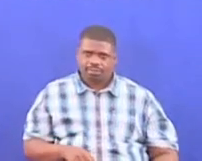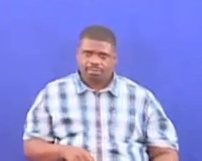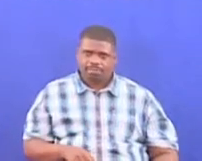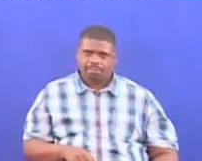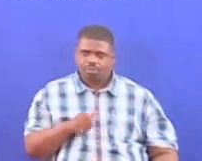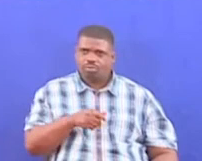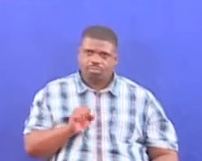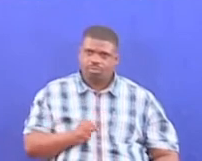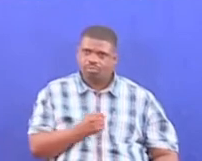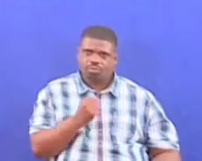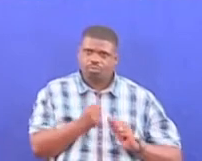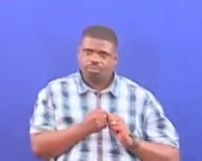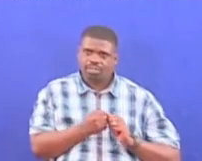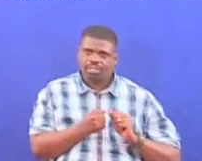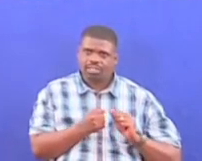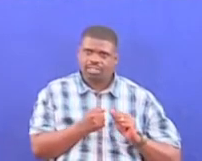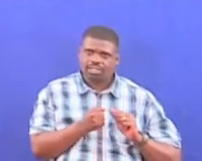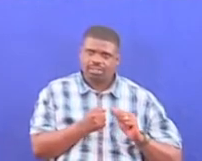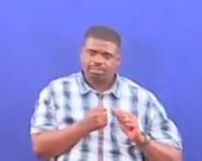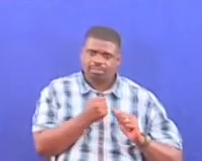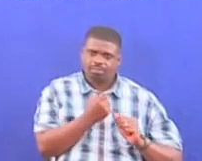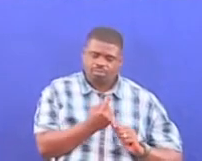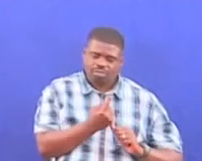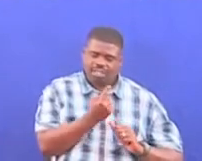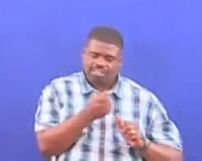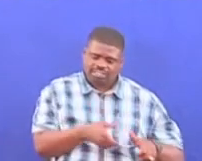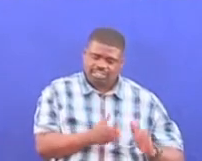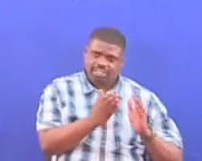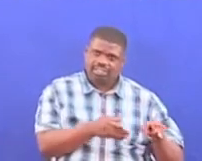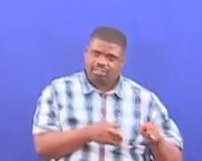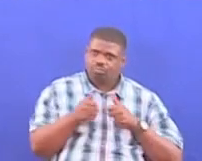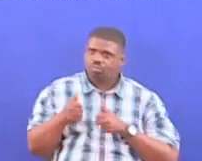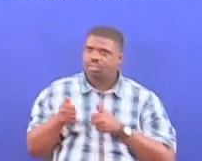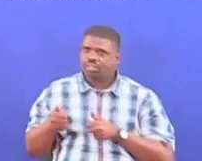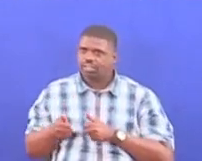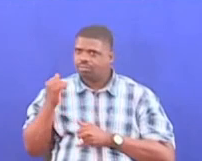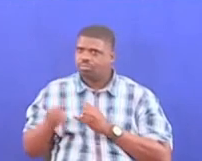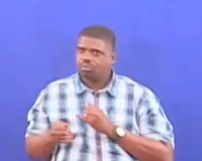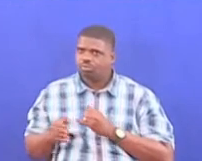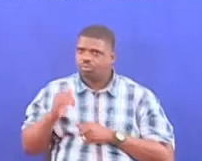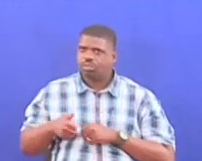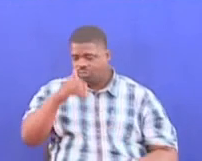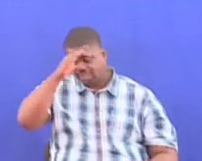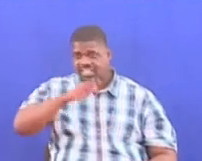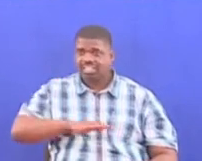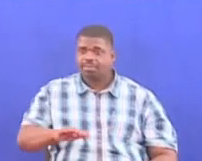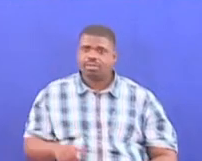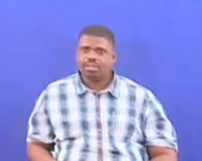ukijumlisha na zile kuminamoja elfu, ambazo zikonjiani. Kwayo, tunatarajia mwisho wa mwezi disemba,